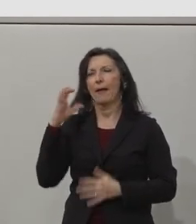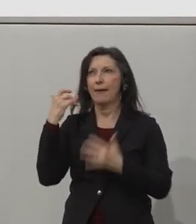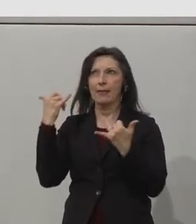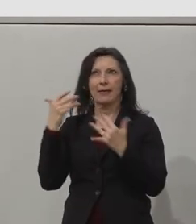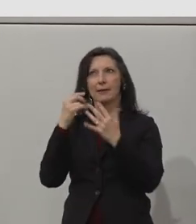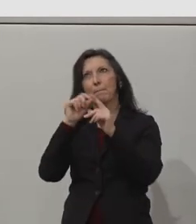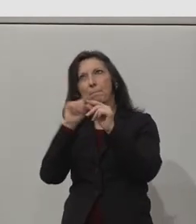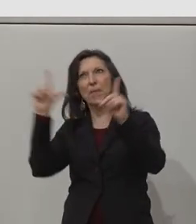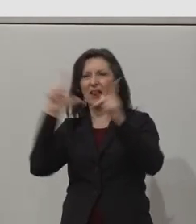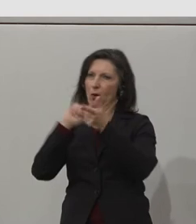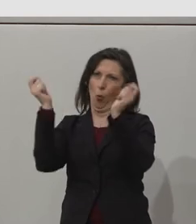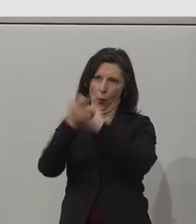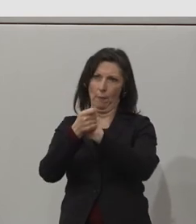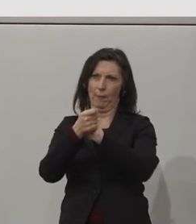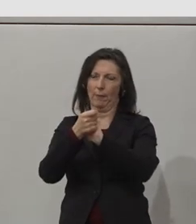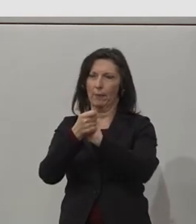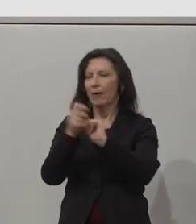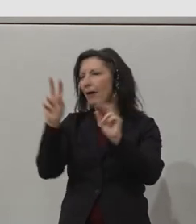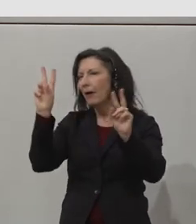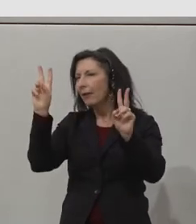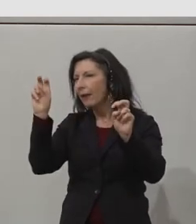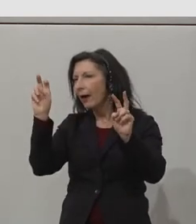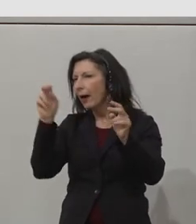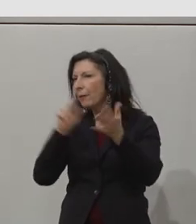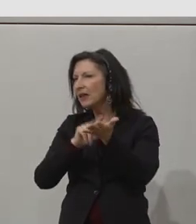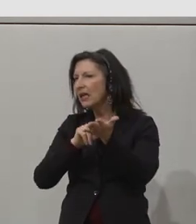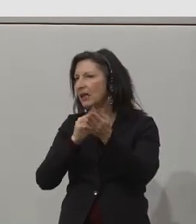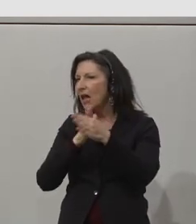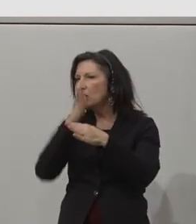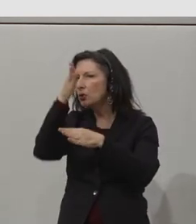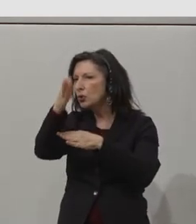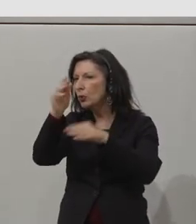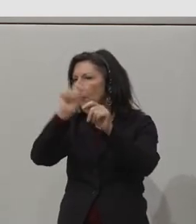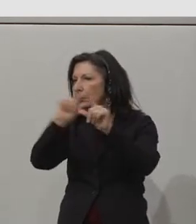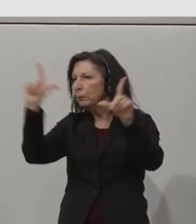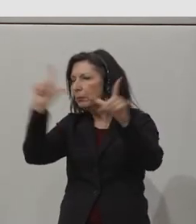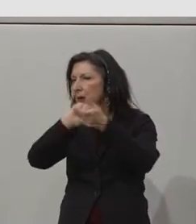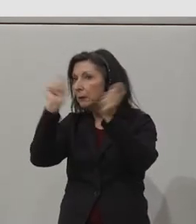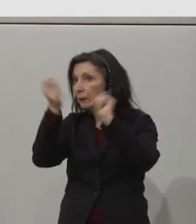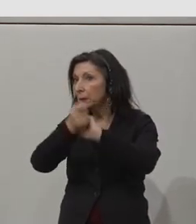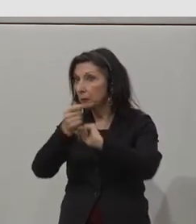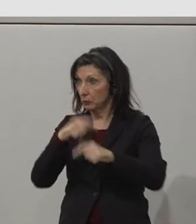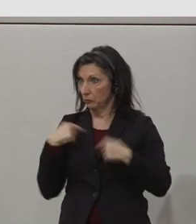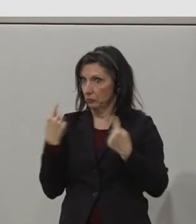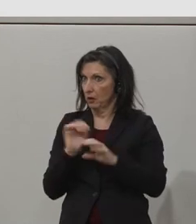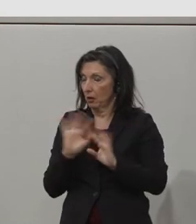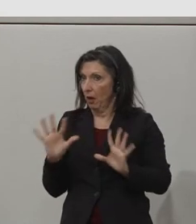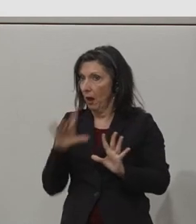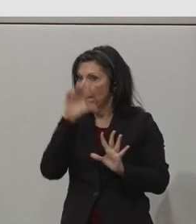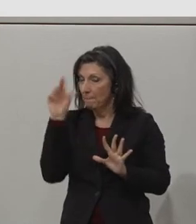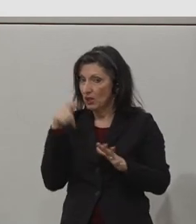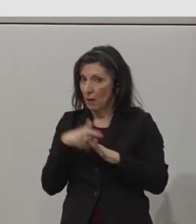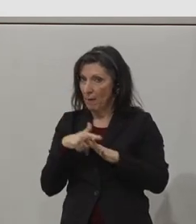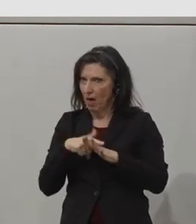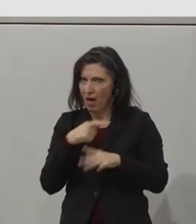is by recognizing that people with disabilities have unique skills that every organization That people with